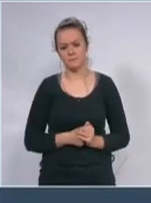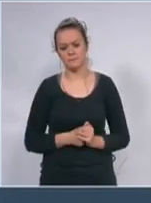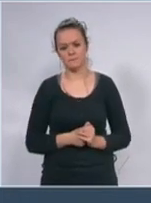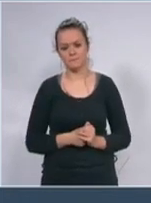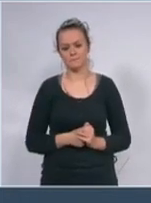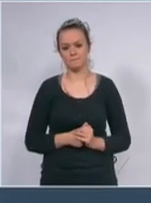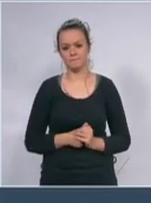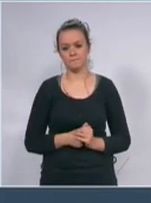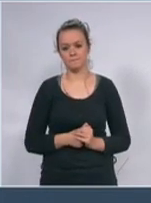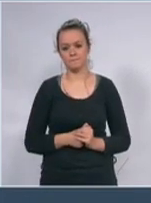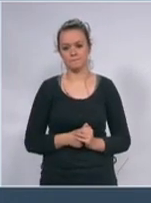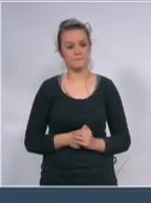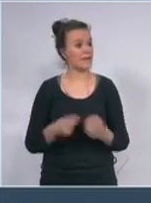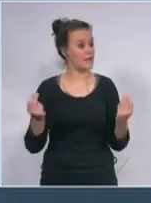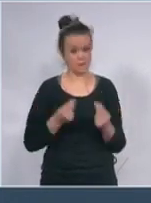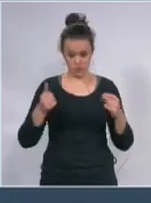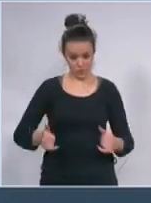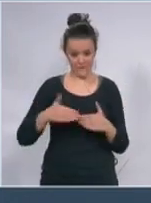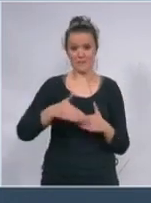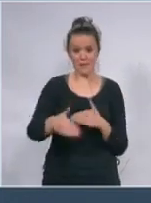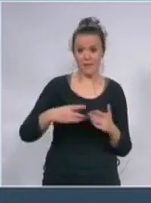Jer je u toku borba za vaše živote.